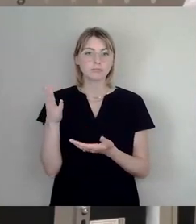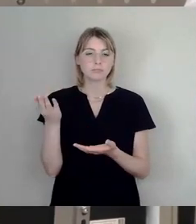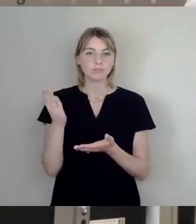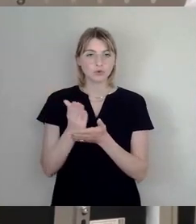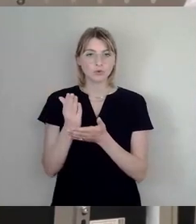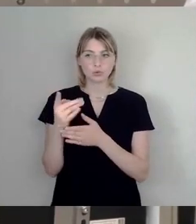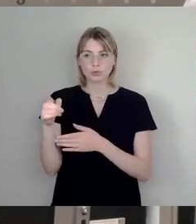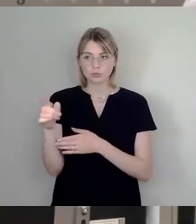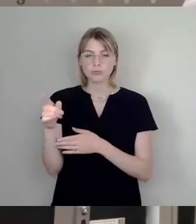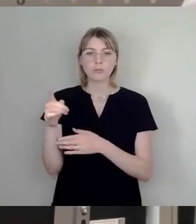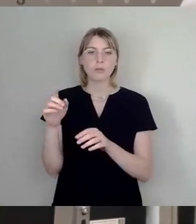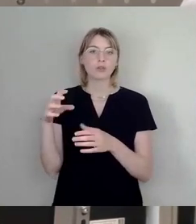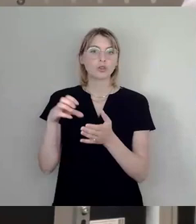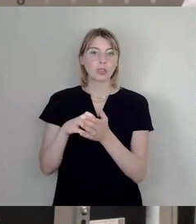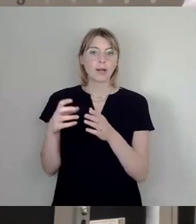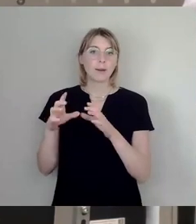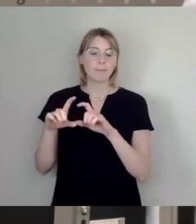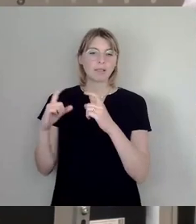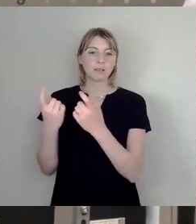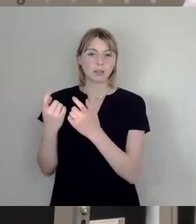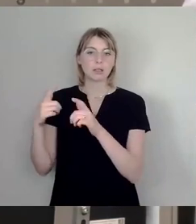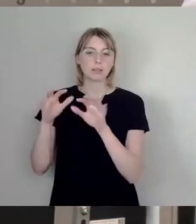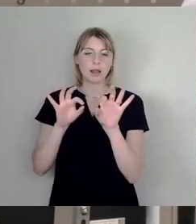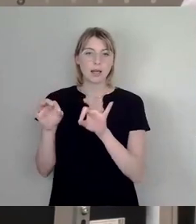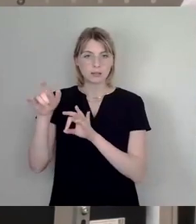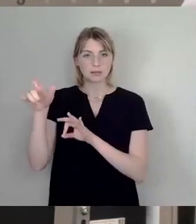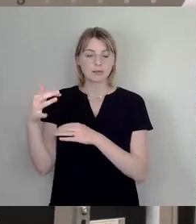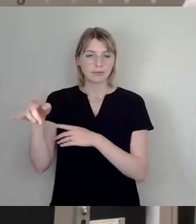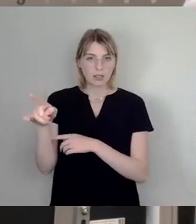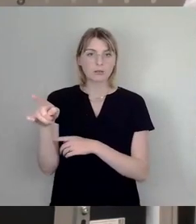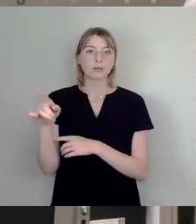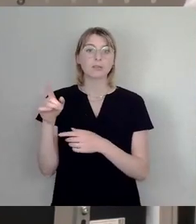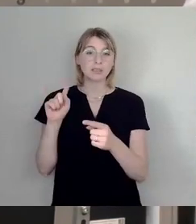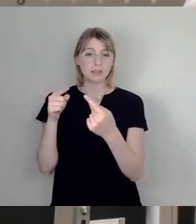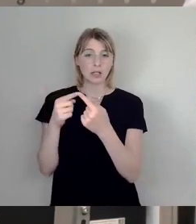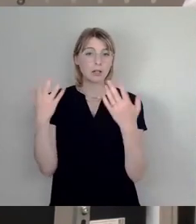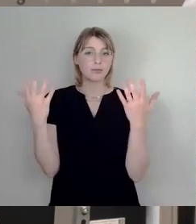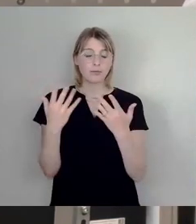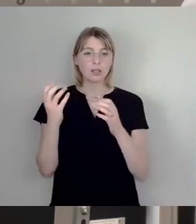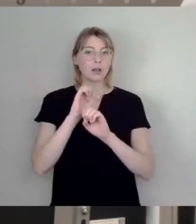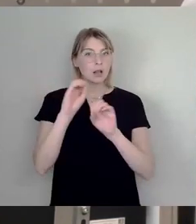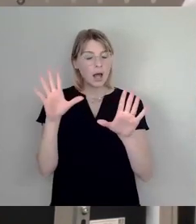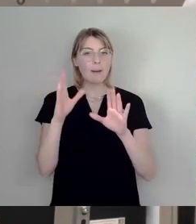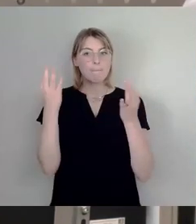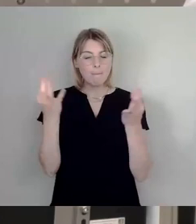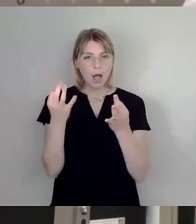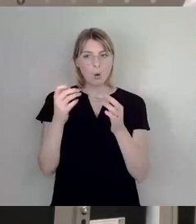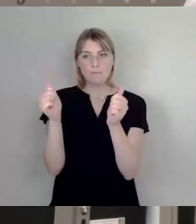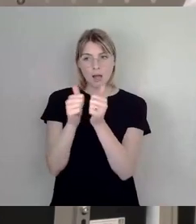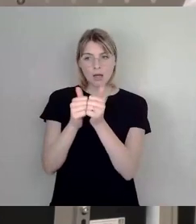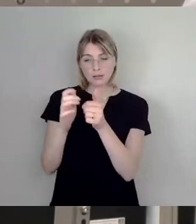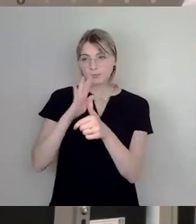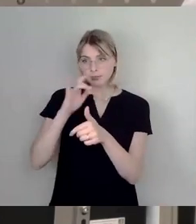Stadtbezirksamtsleiters getroffen wurde, was vor allen Dingen das Ziel hat, dass ein klarer Ansprechpartner, eine klare